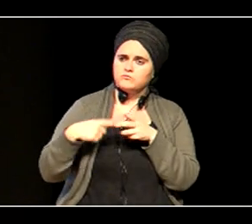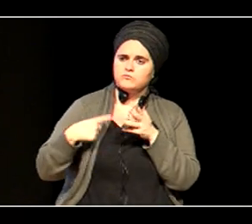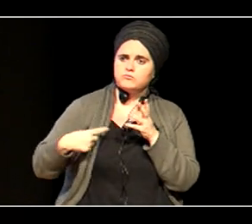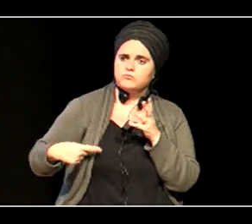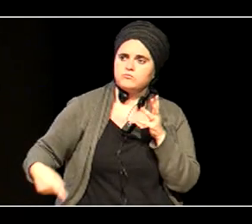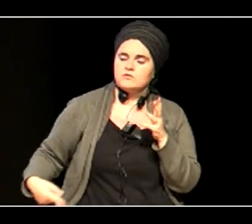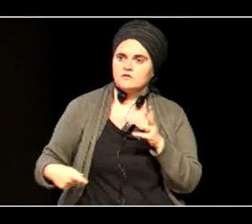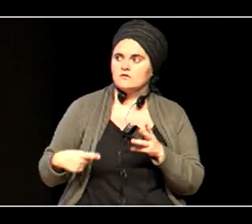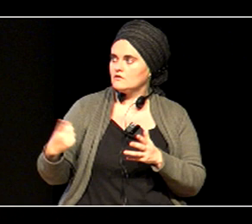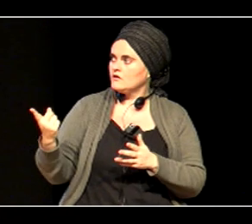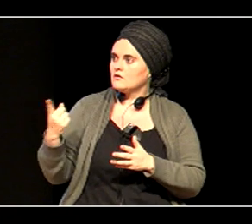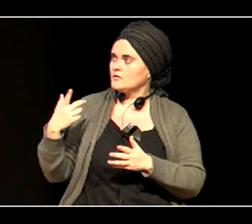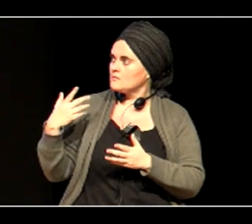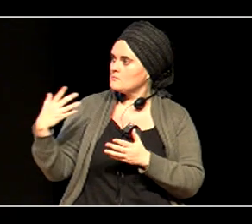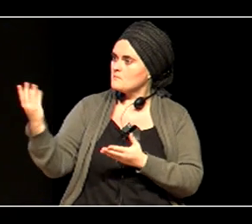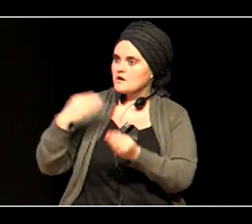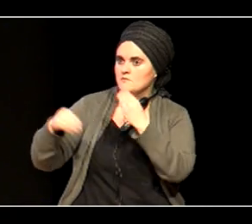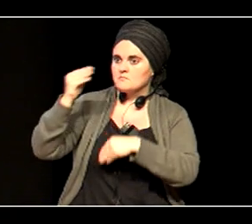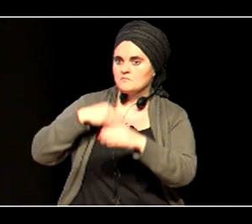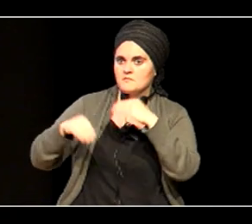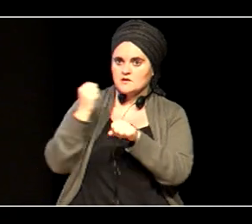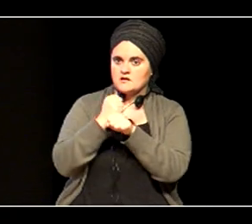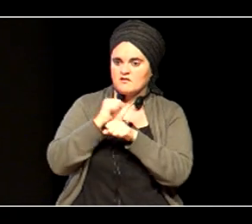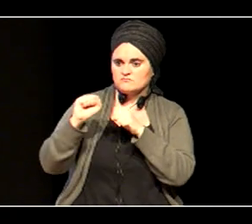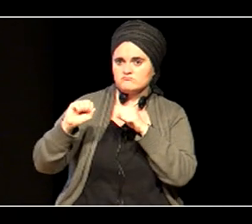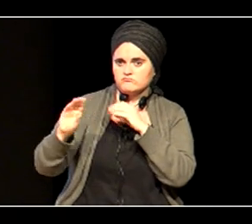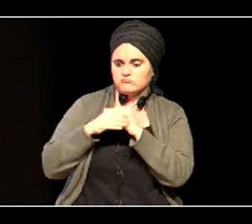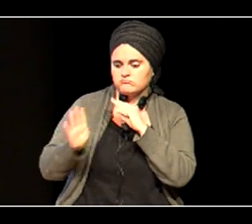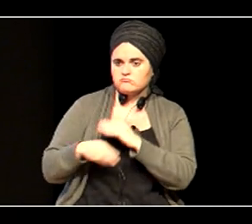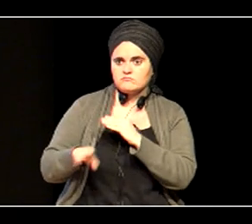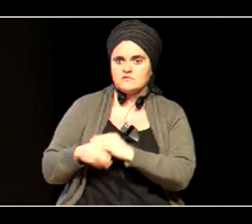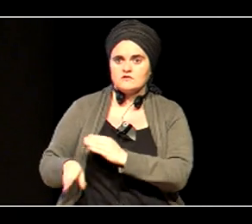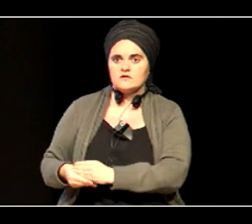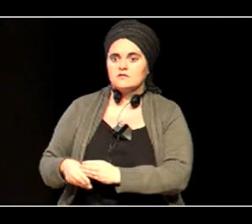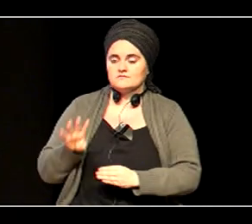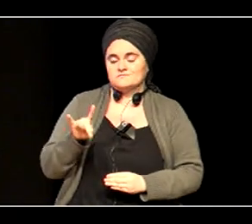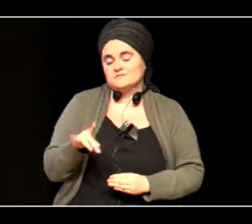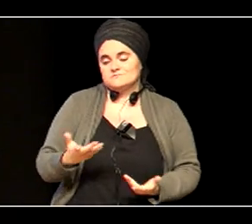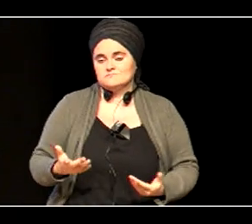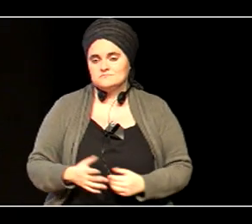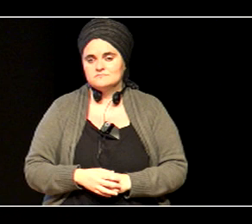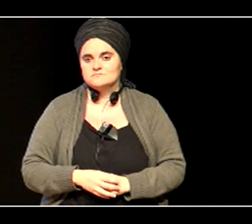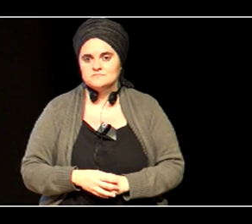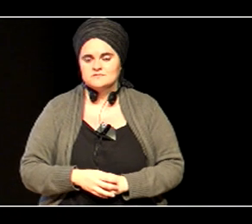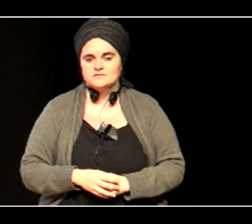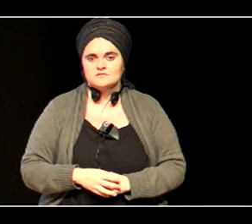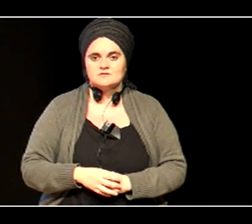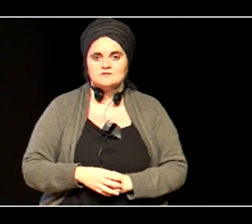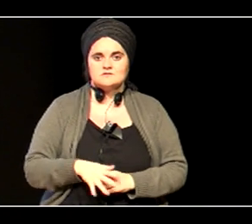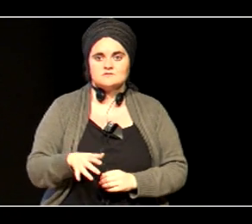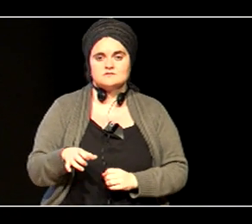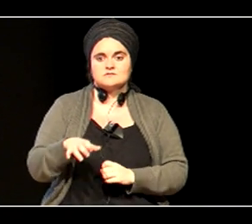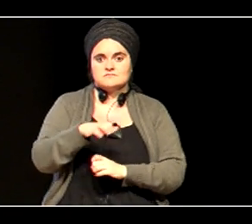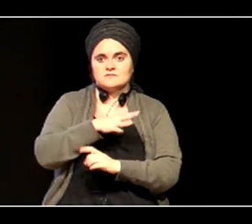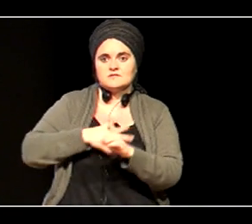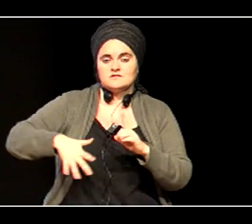jasotzen ditu dugu ikastetetan, eta, bai, egia da, inguren daukagun, dugun agentiak,